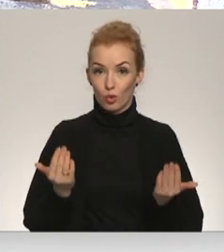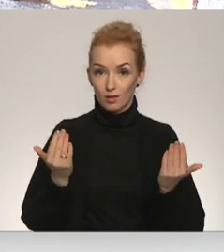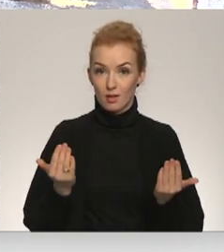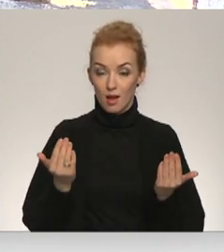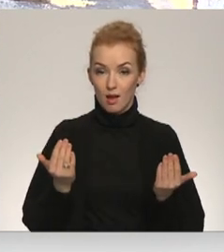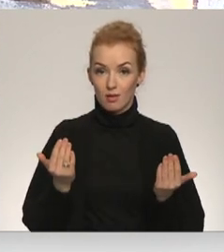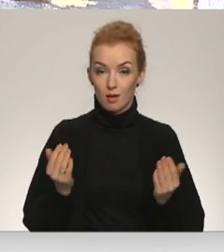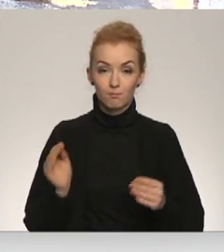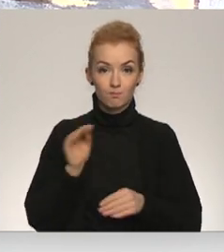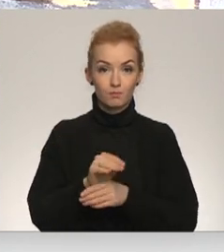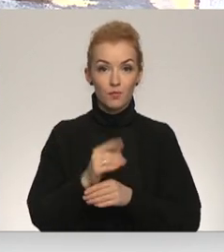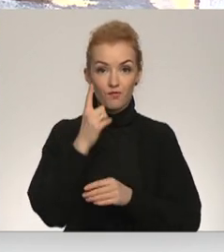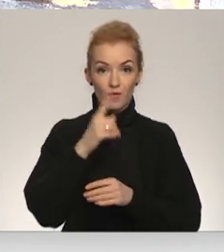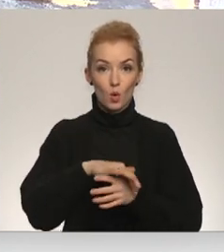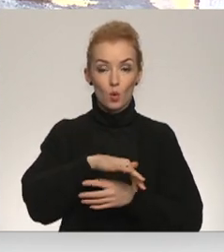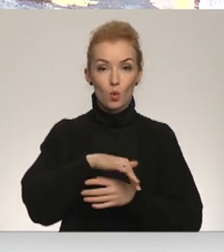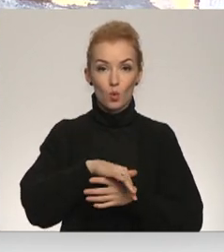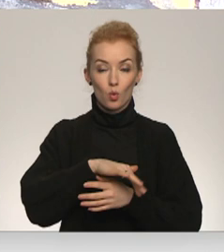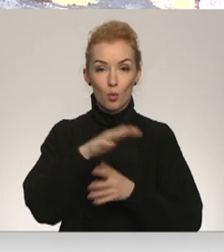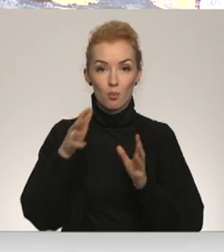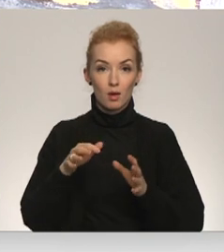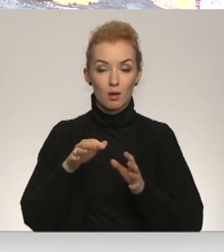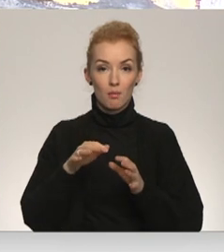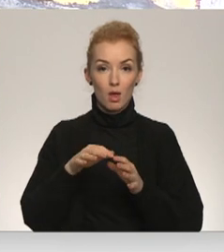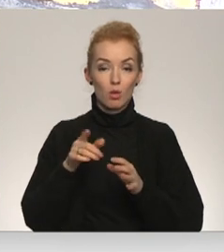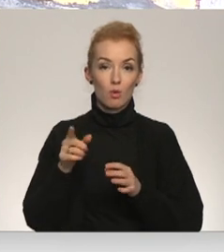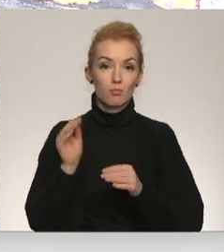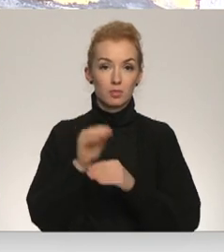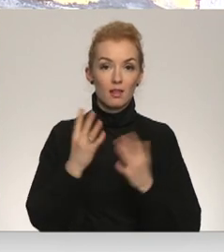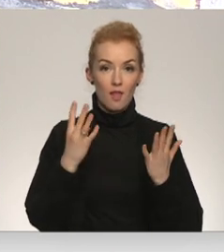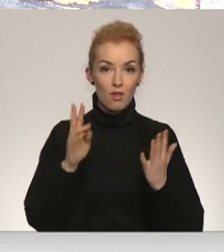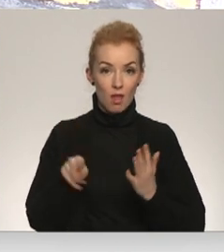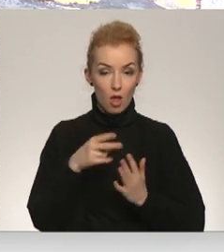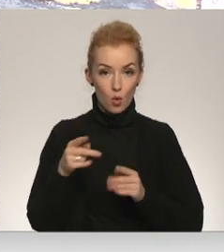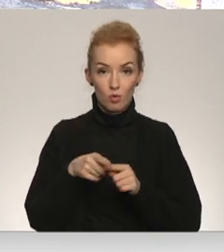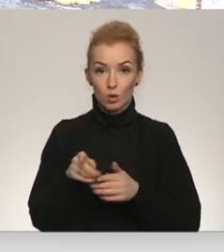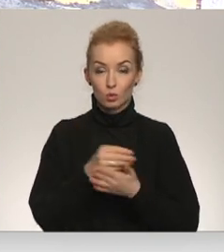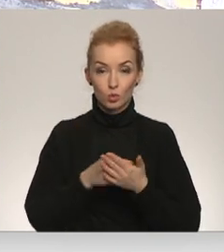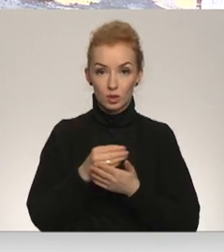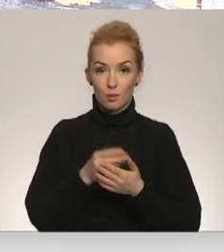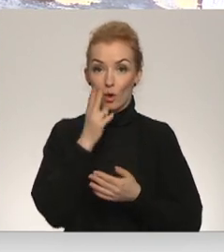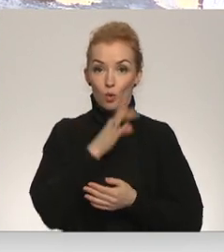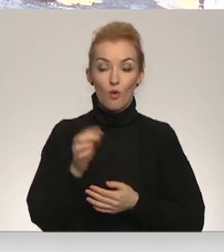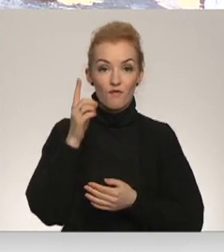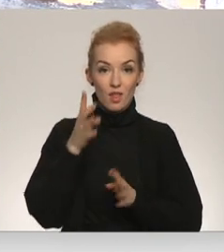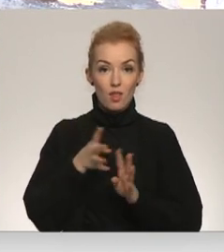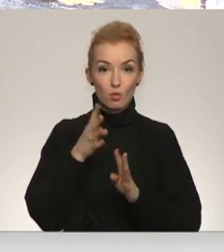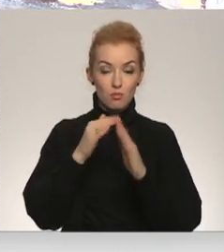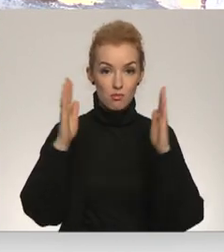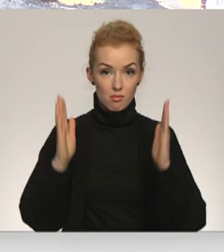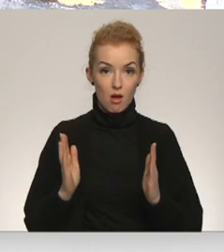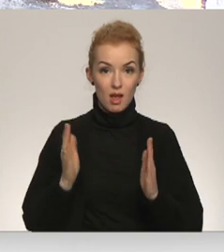klāt vēl par 1 kubikmetru apsaimniekošanu nāk 9 eiro. Tas nozīmē, ka no viena daudzīvokmājas